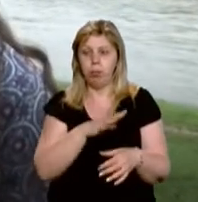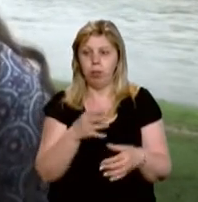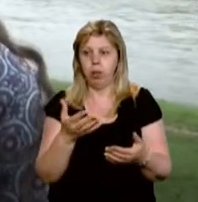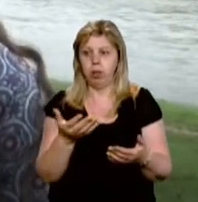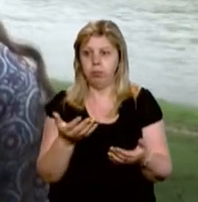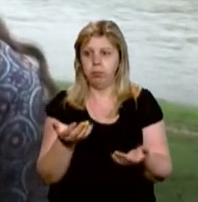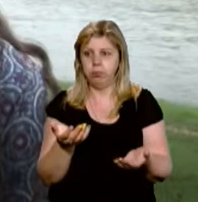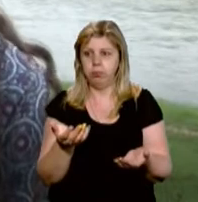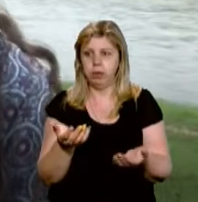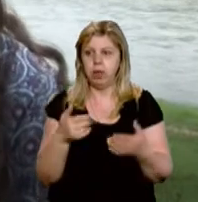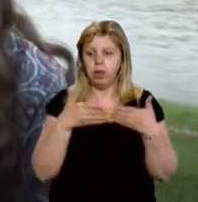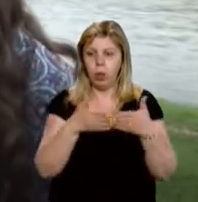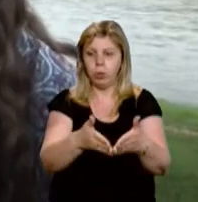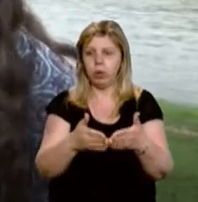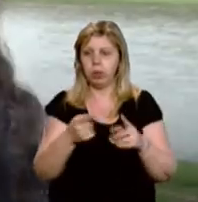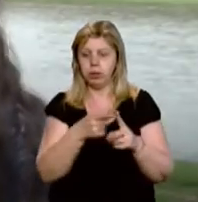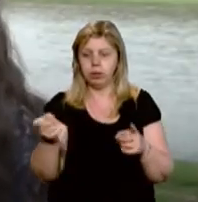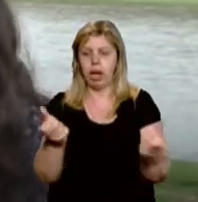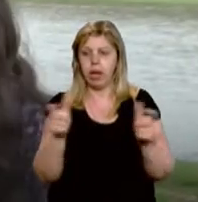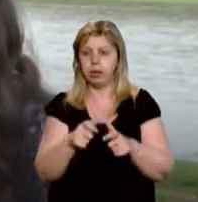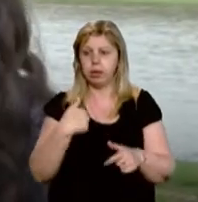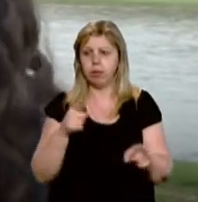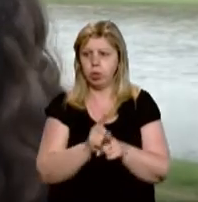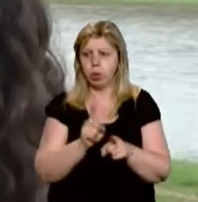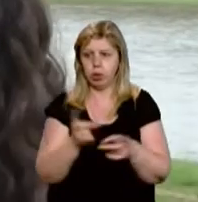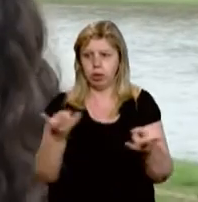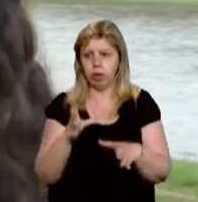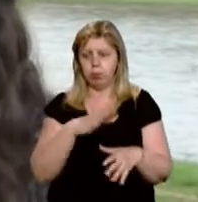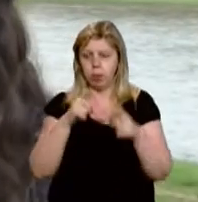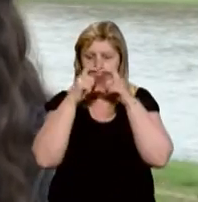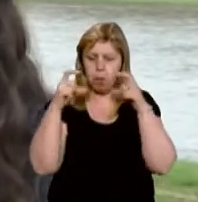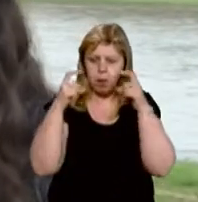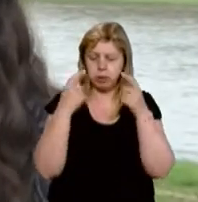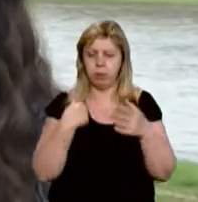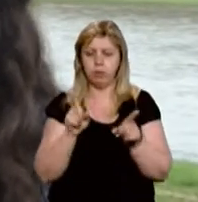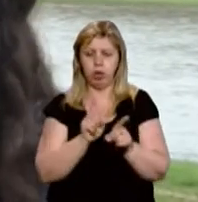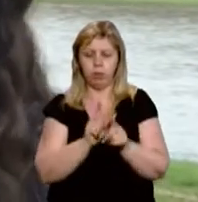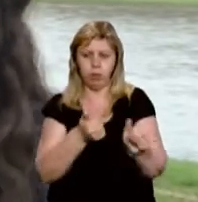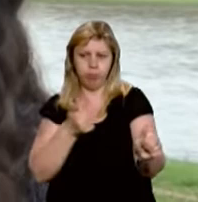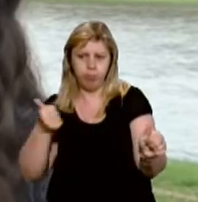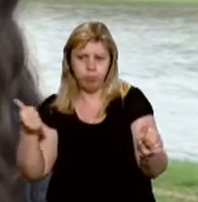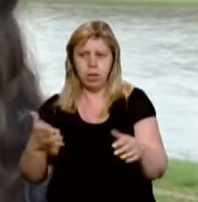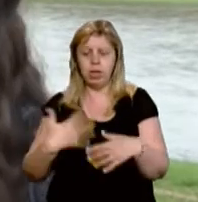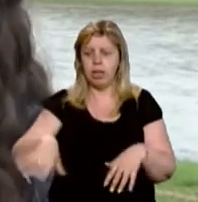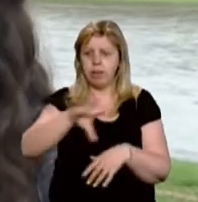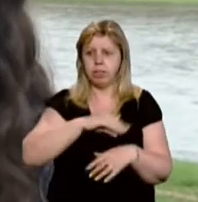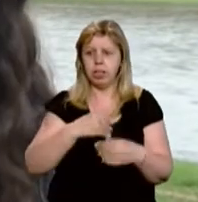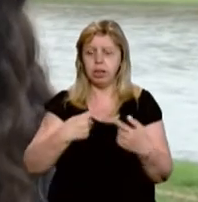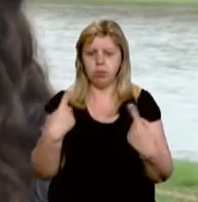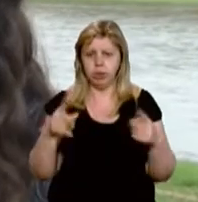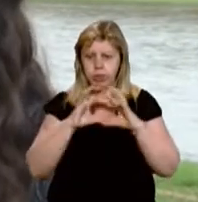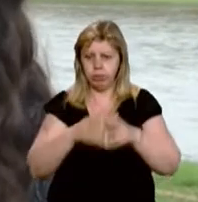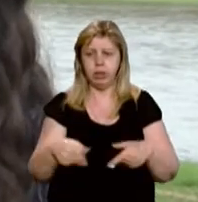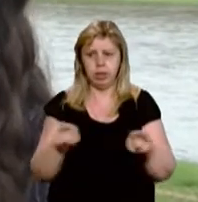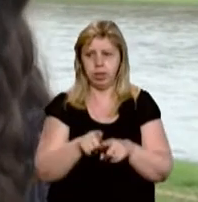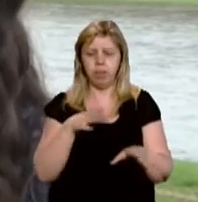круізному лайнері період пандемії. Нам все одно потрібно було носити маски, ми все одно трималися дистанції. Так само, як і вся решта світу,